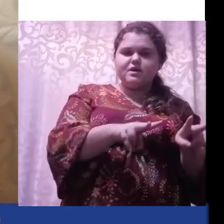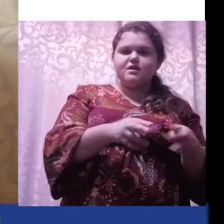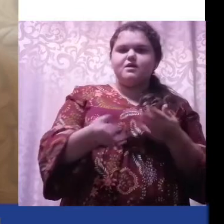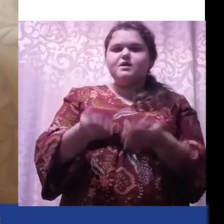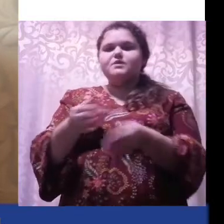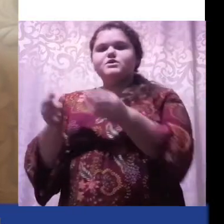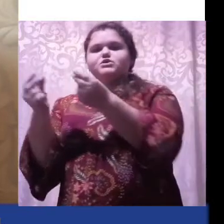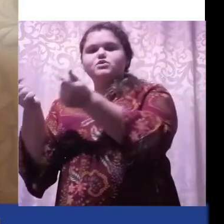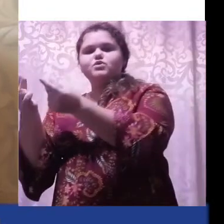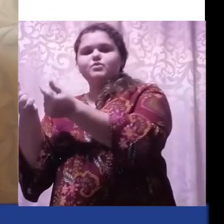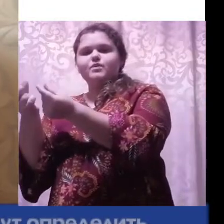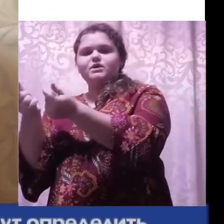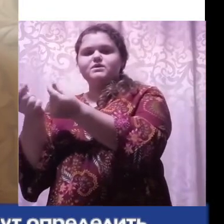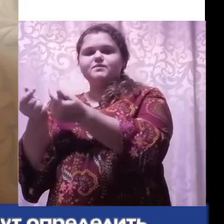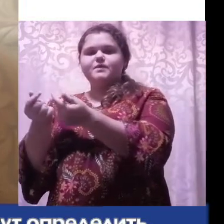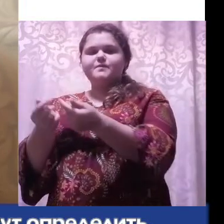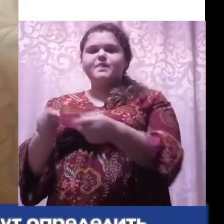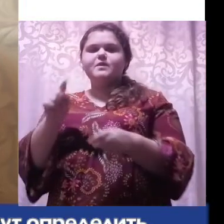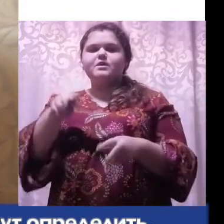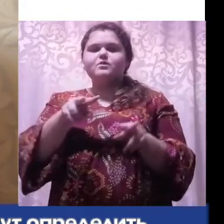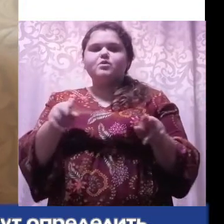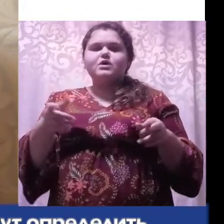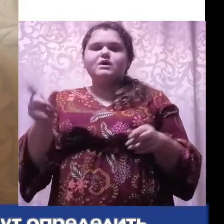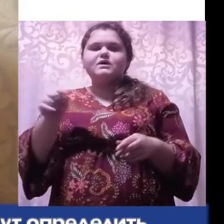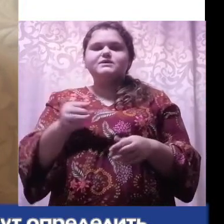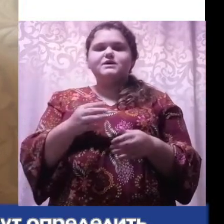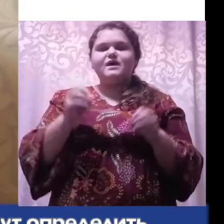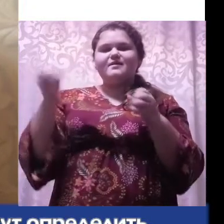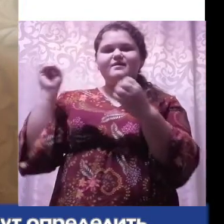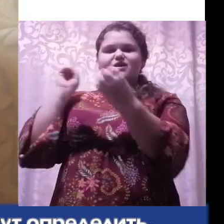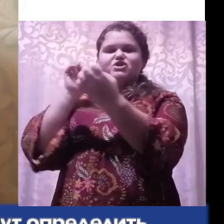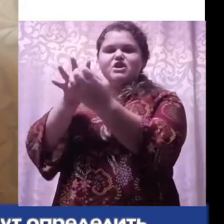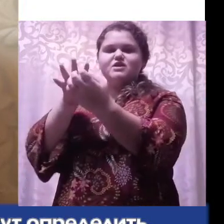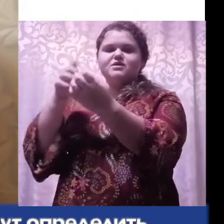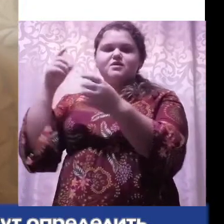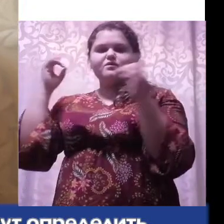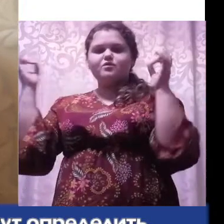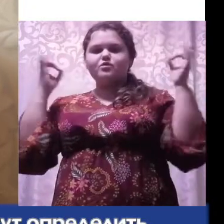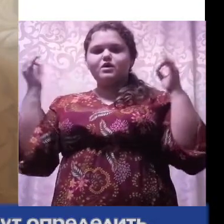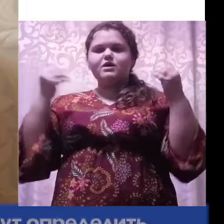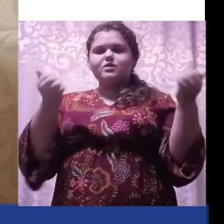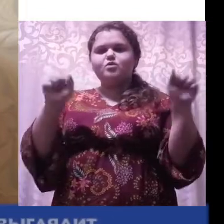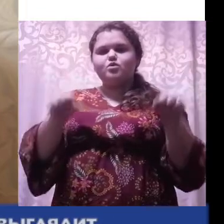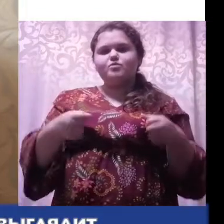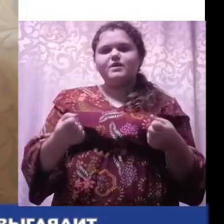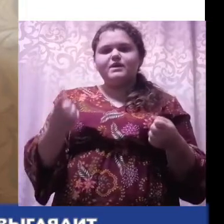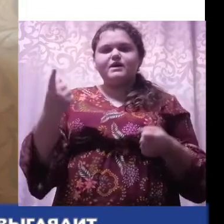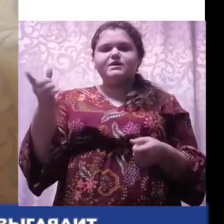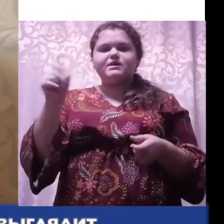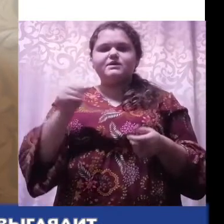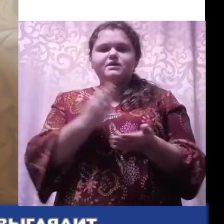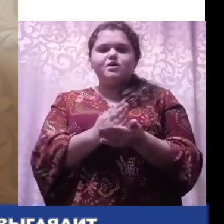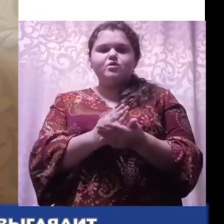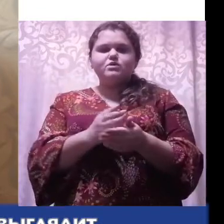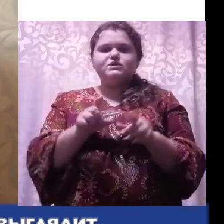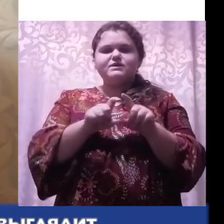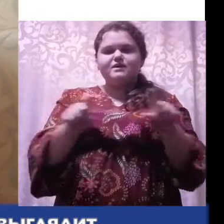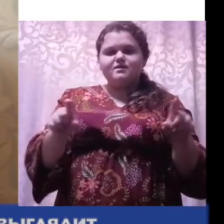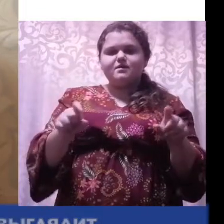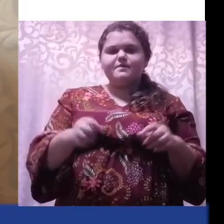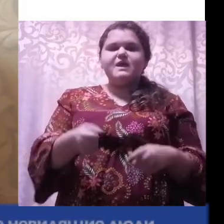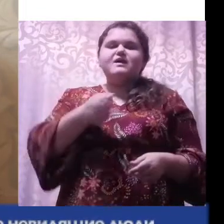либо щелкают пальцами. И по тому, как и где отражается звук, они могут понять, где находится